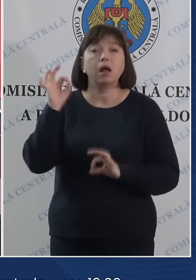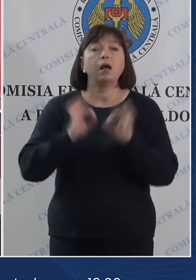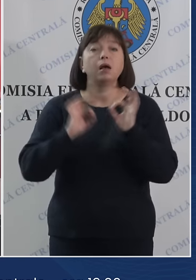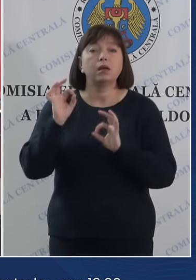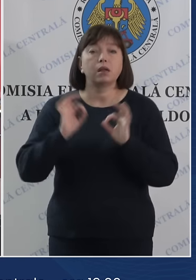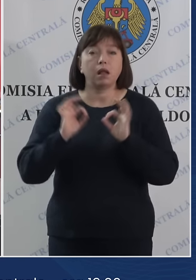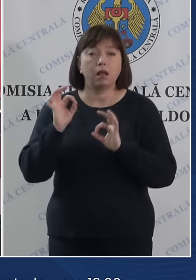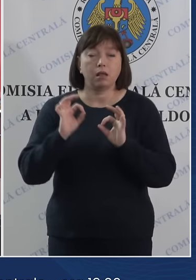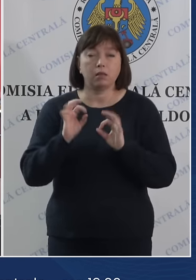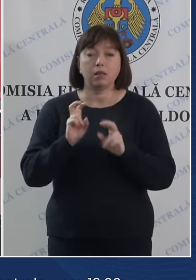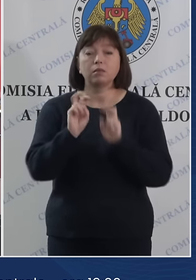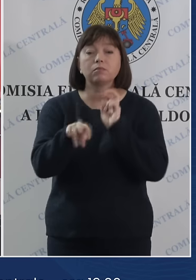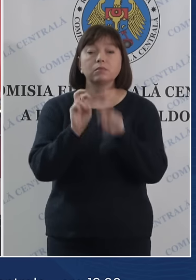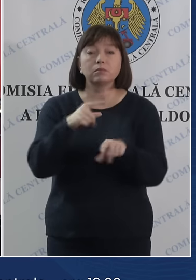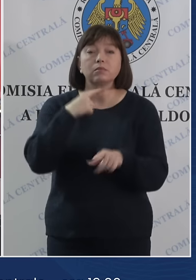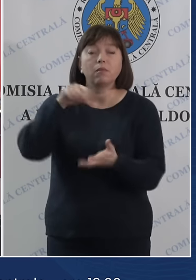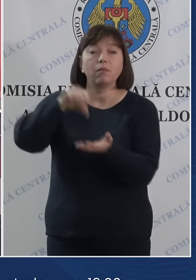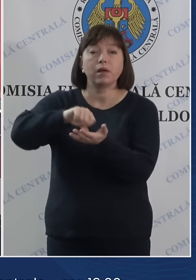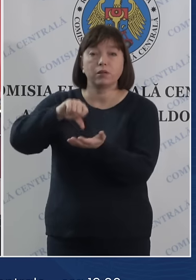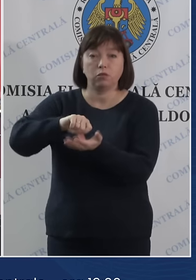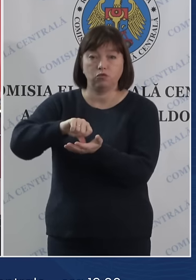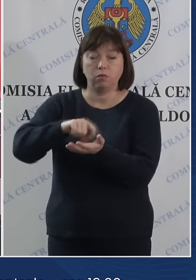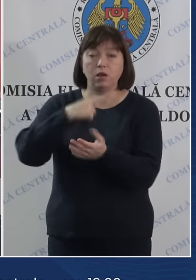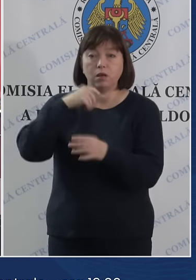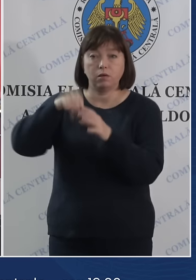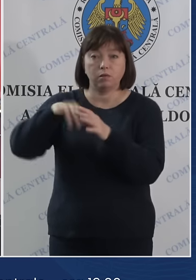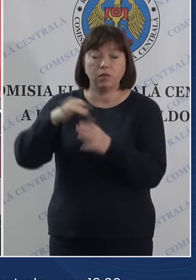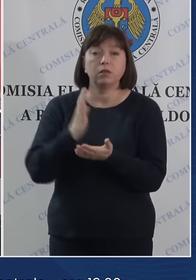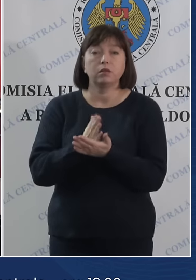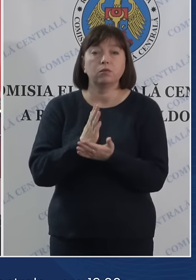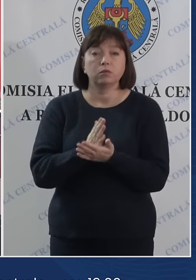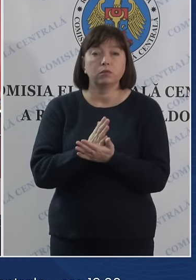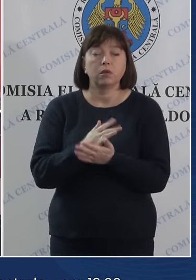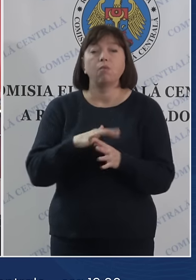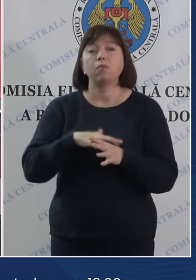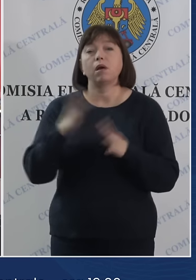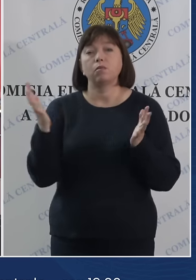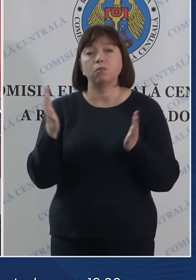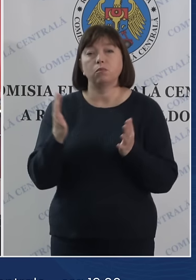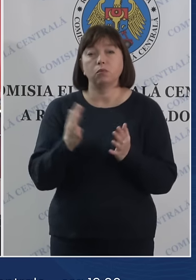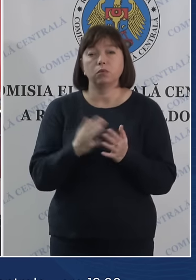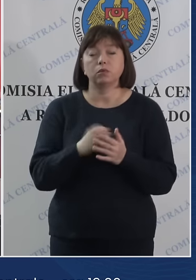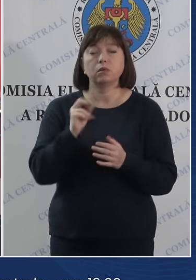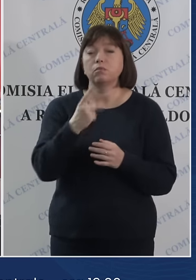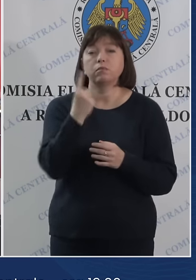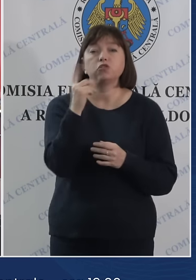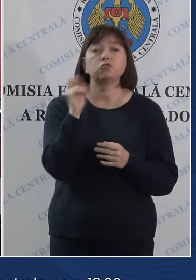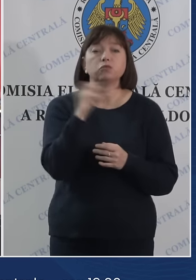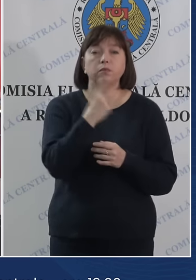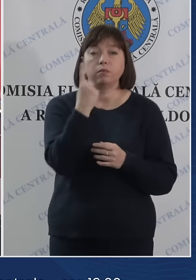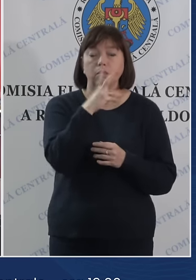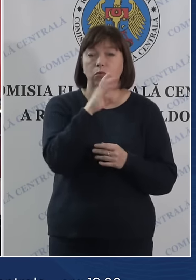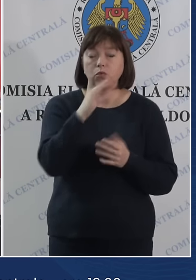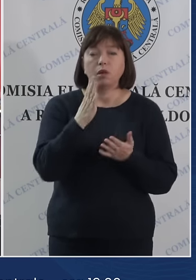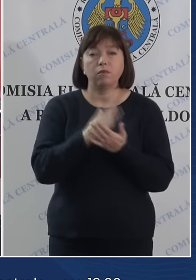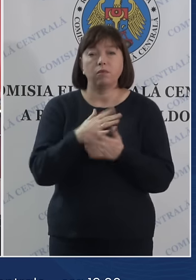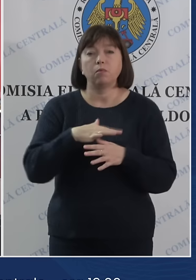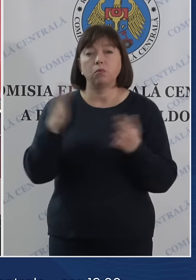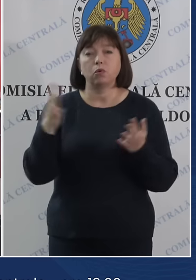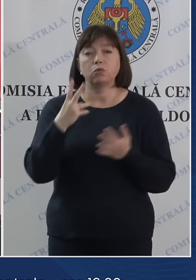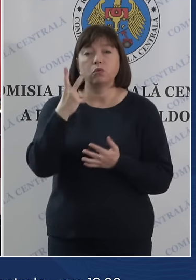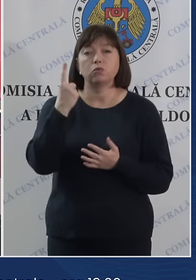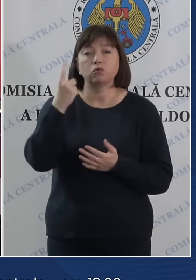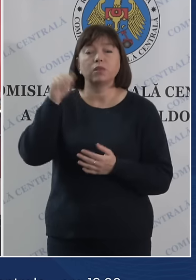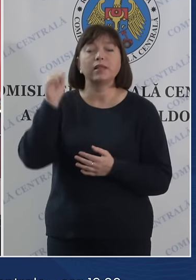ieșire alegătorului la vot constituie mai mult ca în primătură, avem undeva peste 21